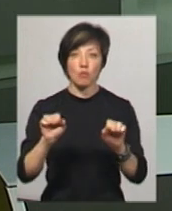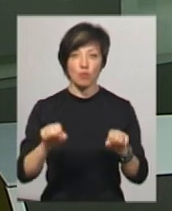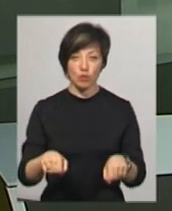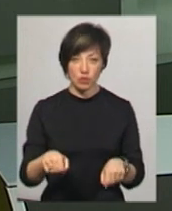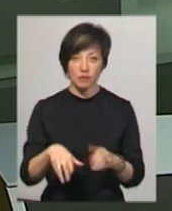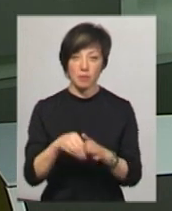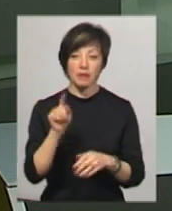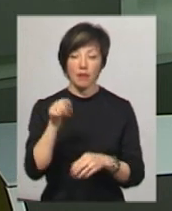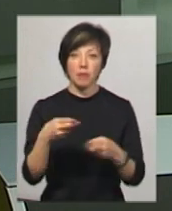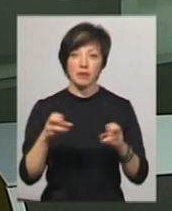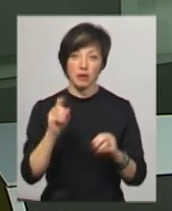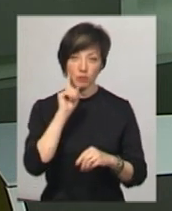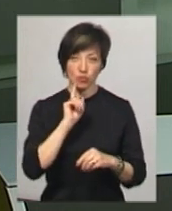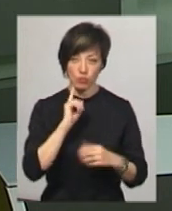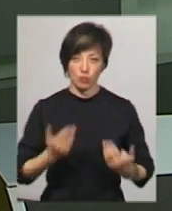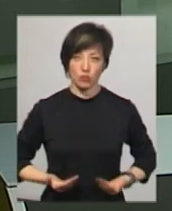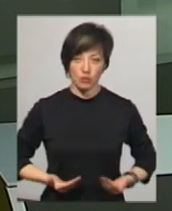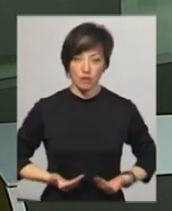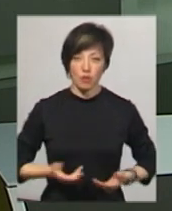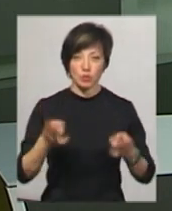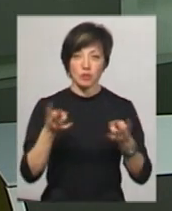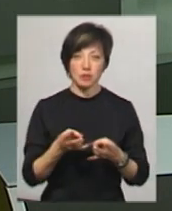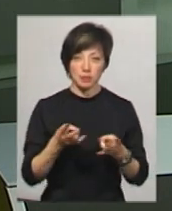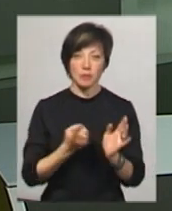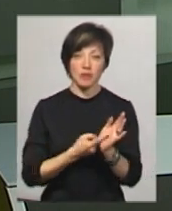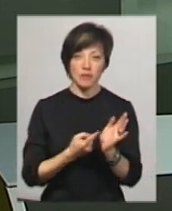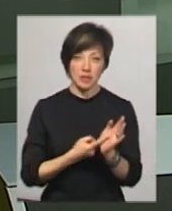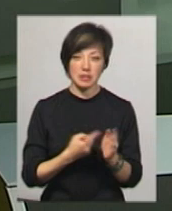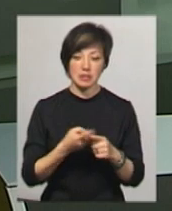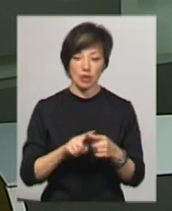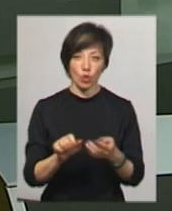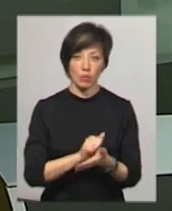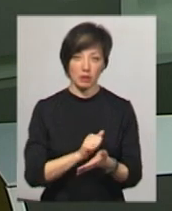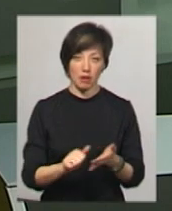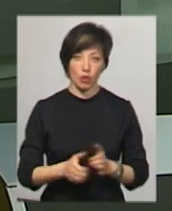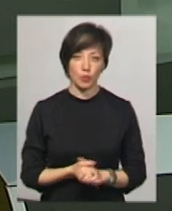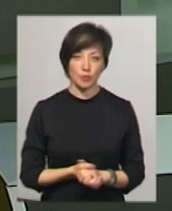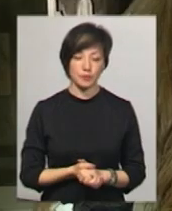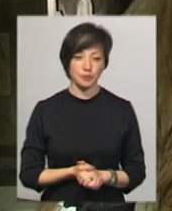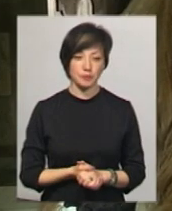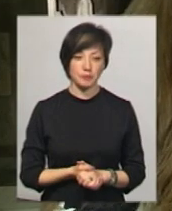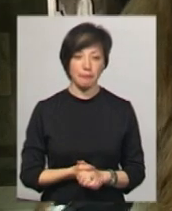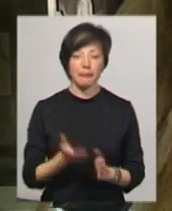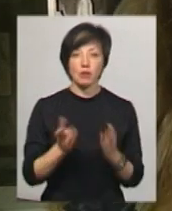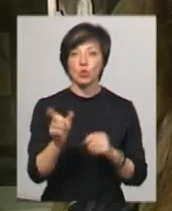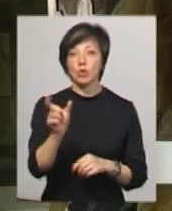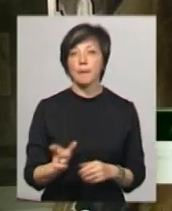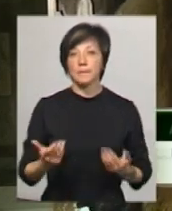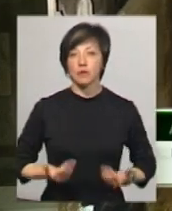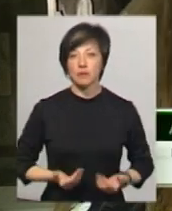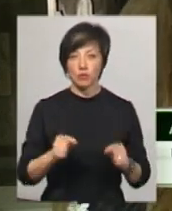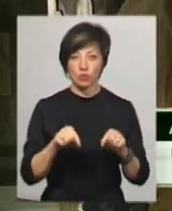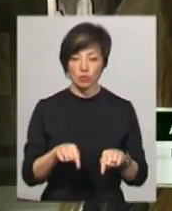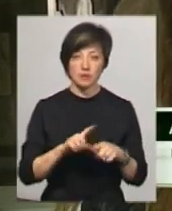може голосувати там, де тимчасово проживає. Потрібно тільки підтвердити це документально. Якщо ця людина проживає тут, то,